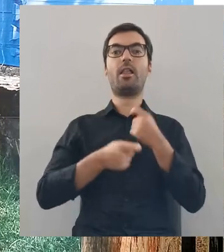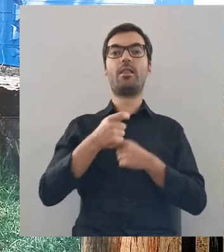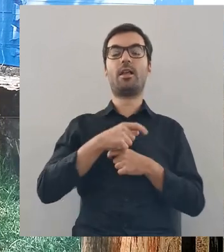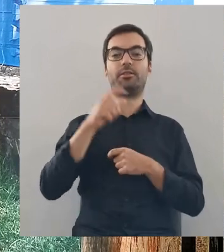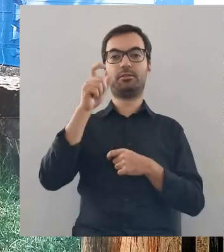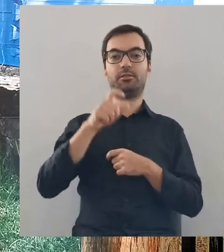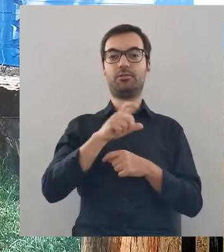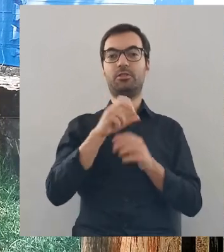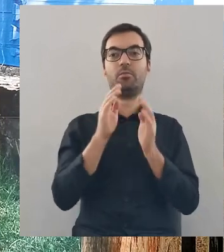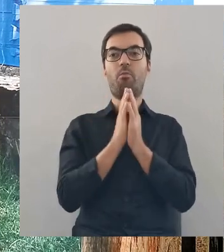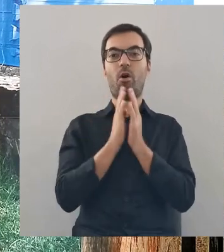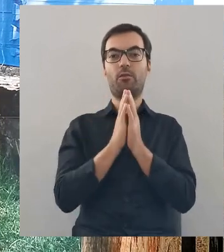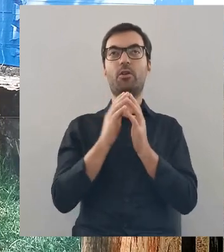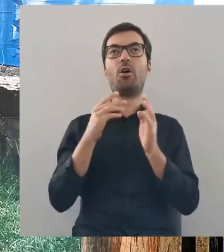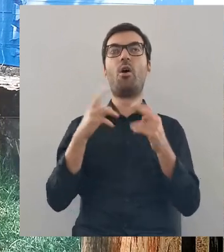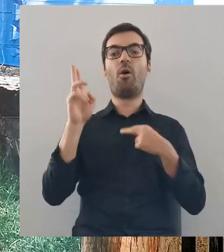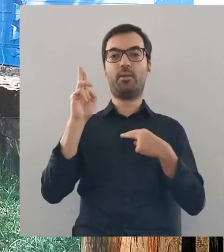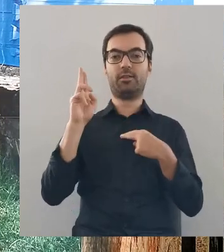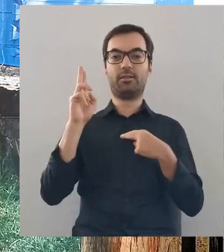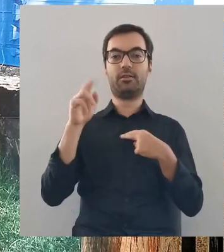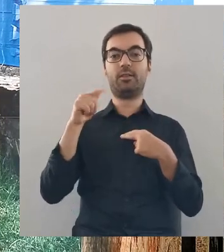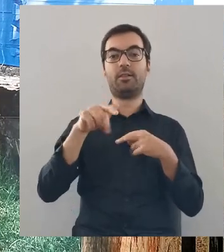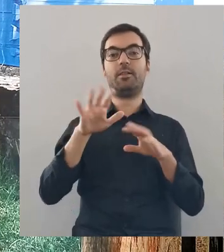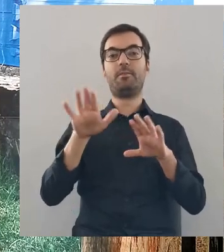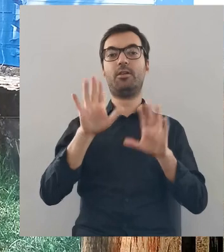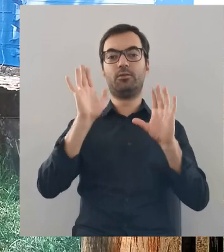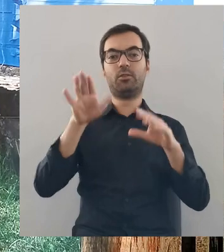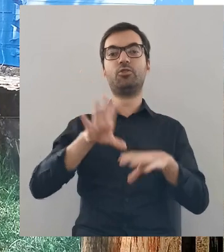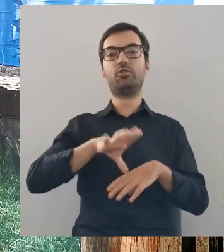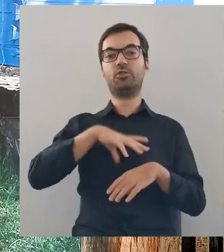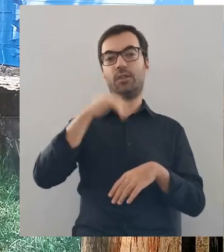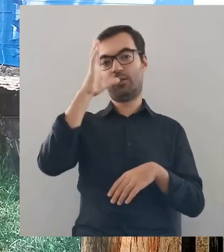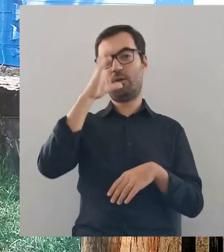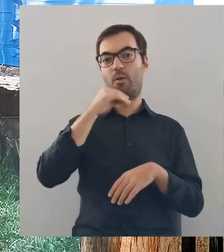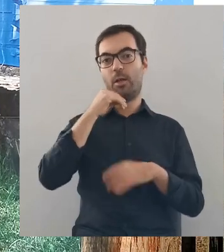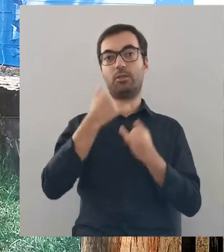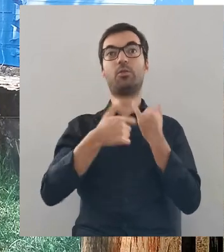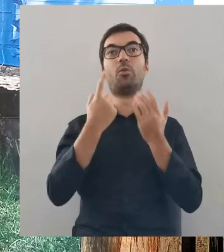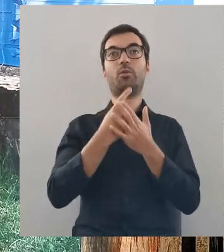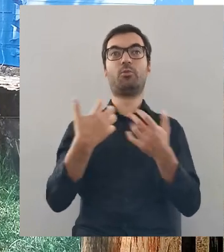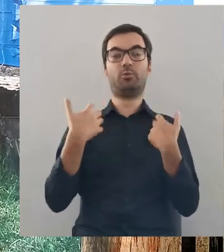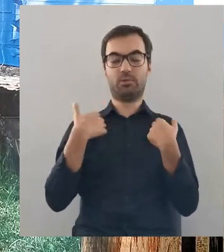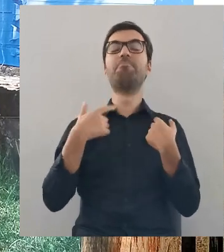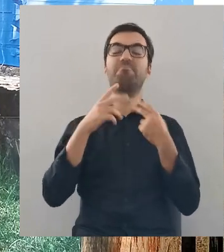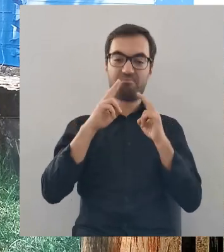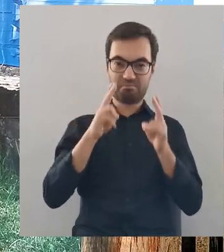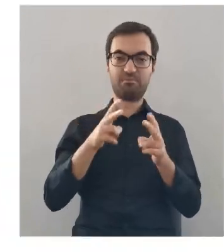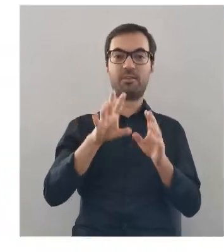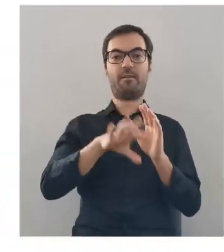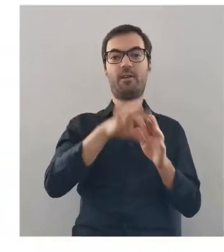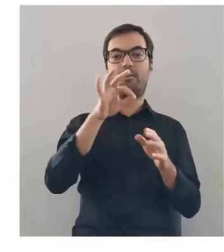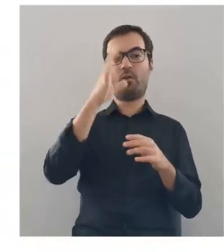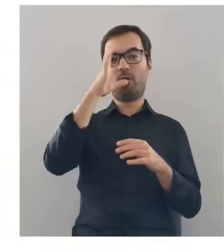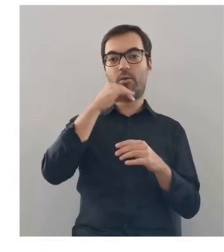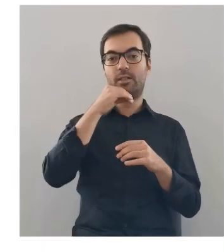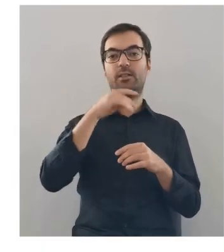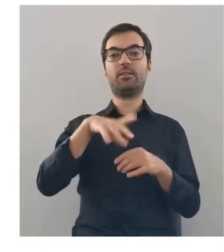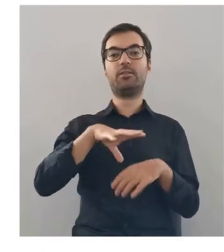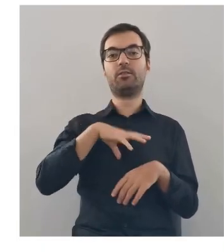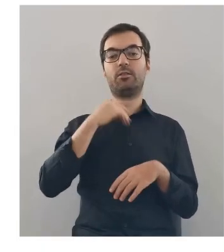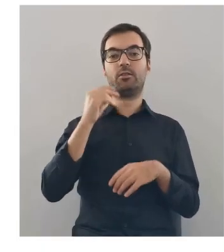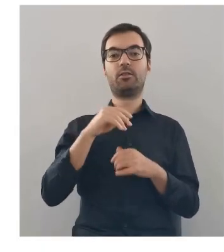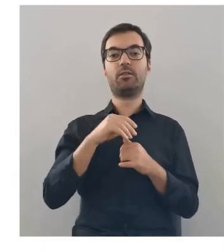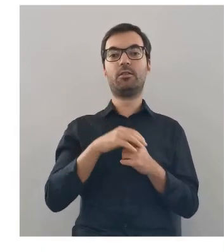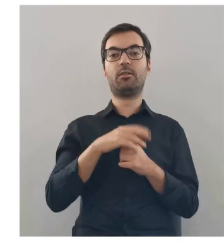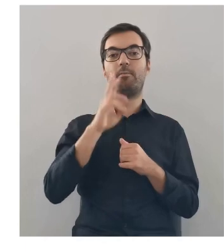handlarz, który w trakcie modlitw obiecał, że zostawi w tym miejscu święty obrazek, jeżeli uda im się ocaleć, rzeczywiście wybrał